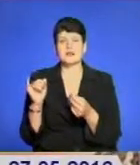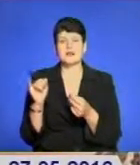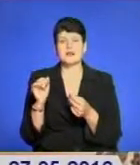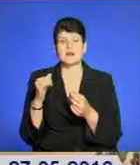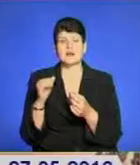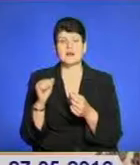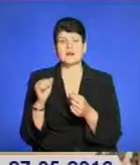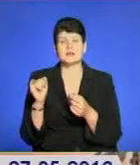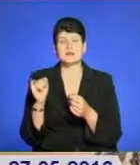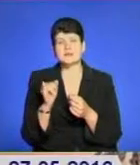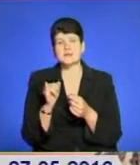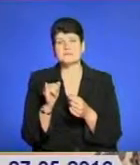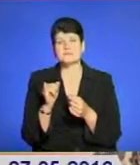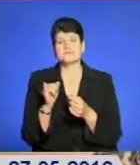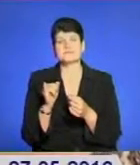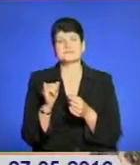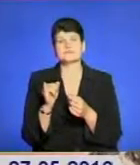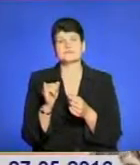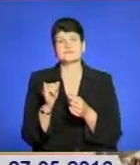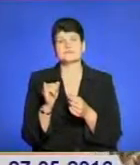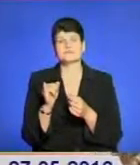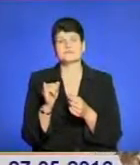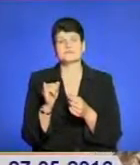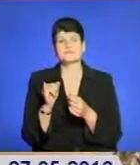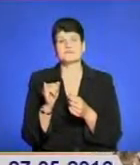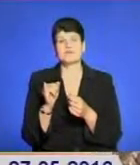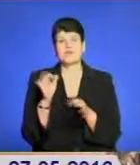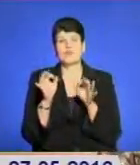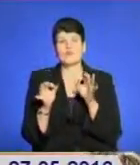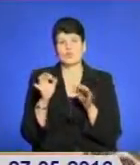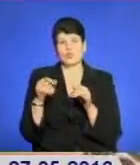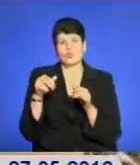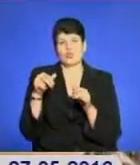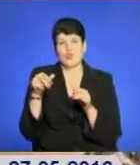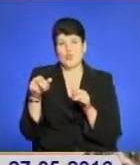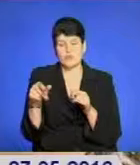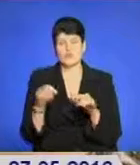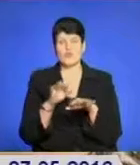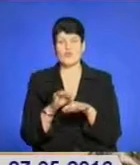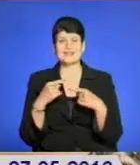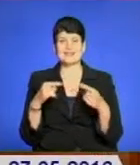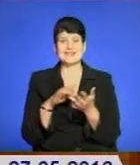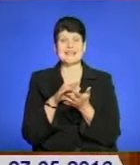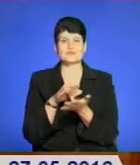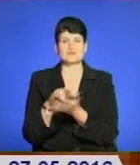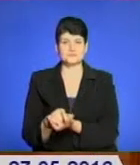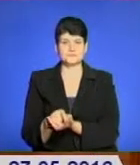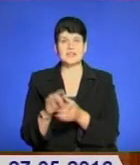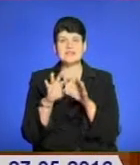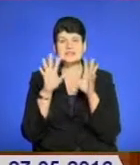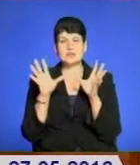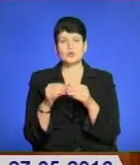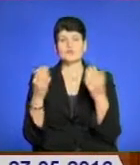в природу виходити, проводити різні екскурсії. Загалом